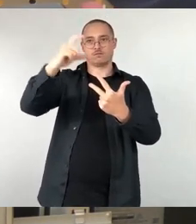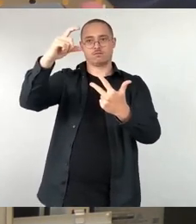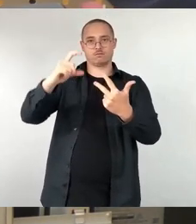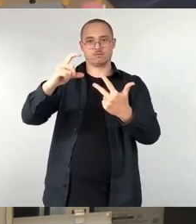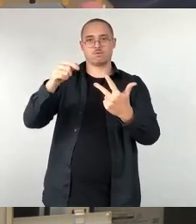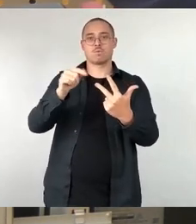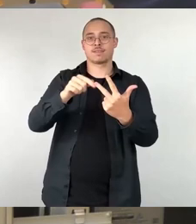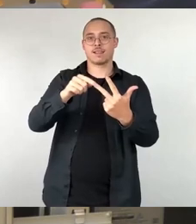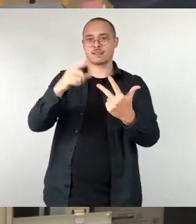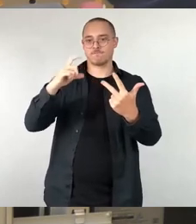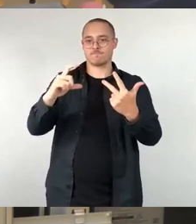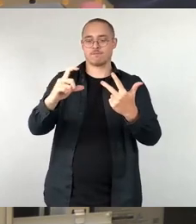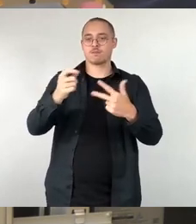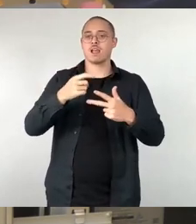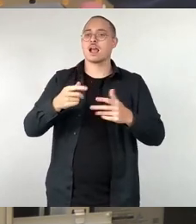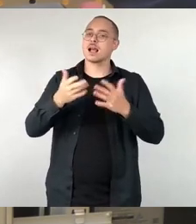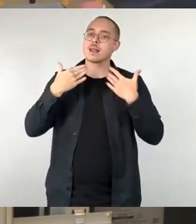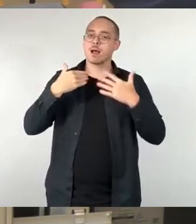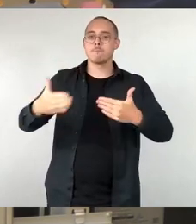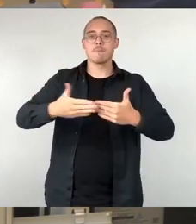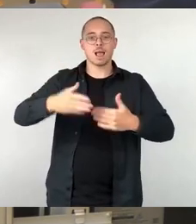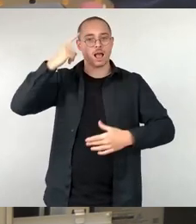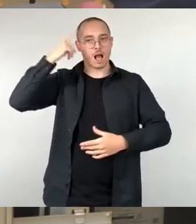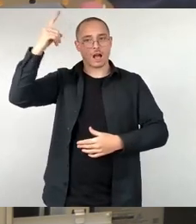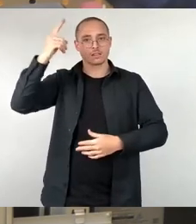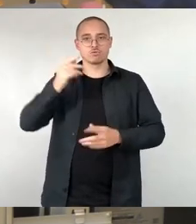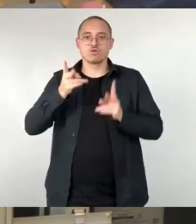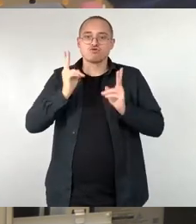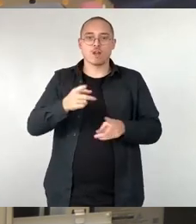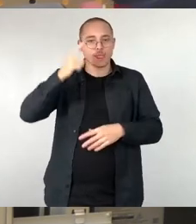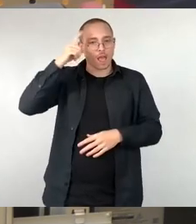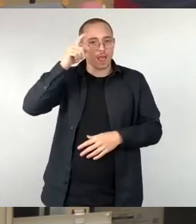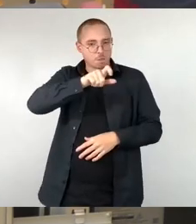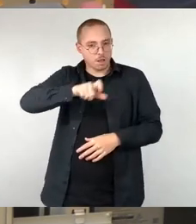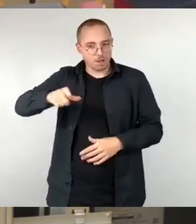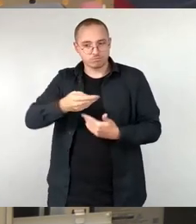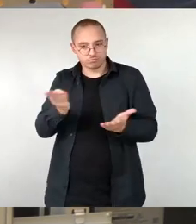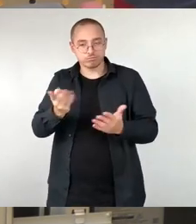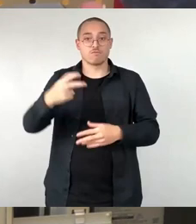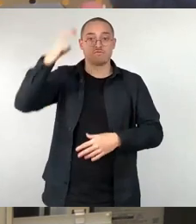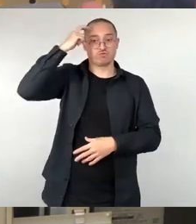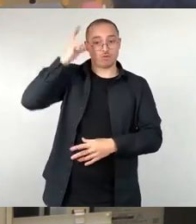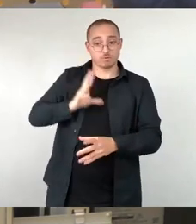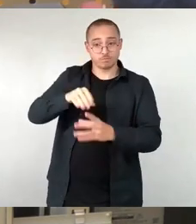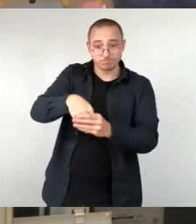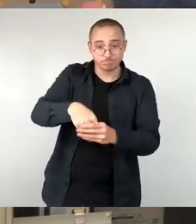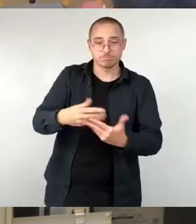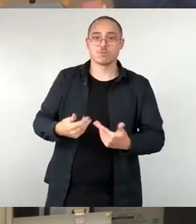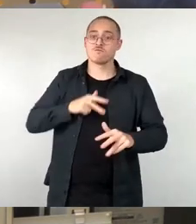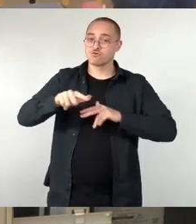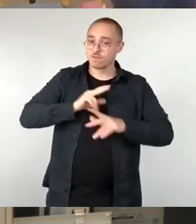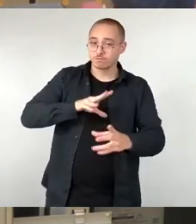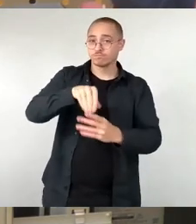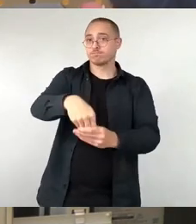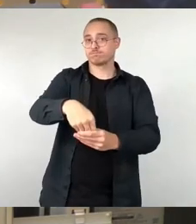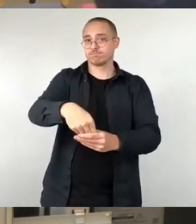Klimabeirat, wo Stadträtinnen, wo die Wissenschaft mit dabei ist, aber auch die Wirtschaft und auch